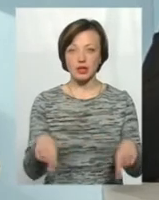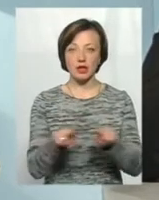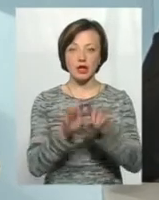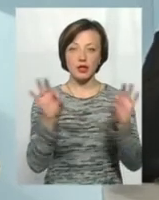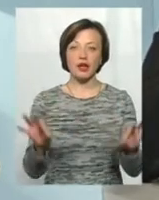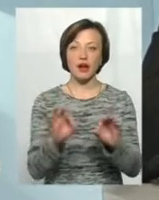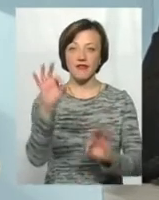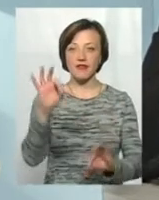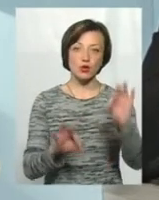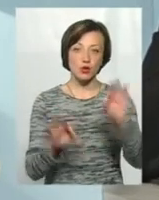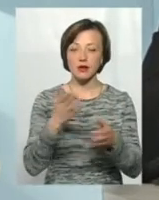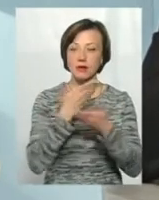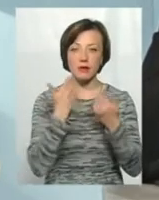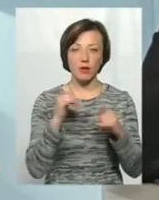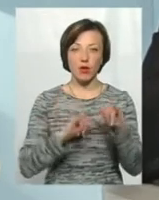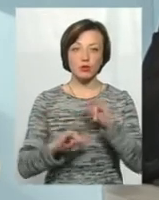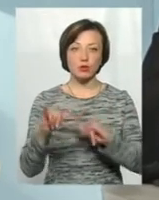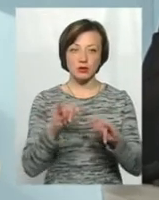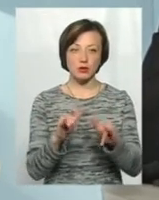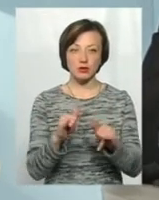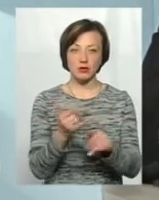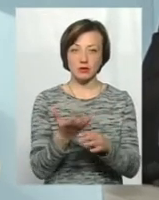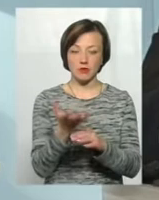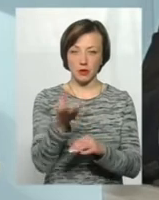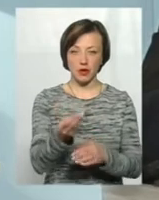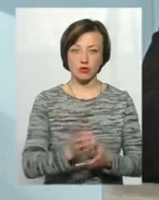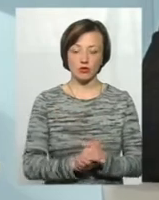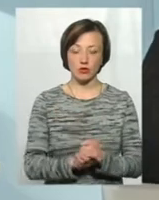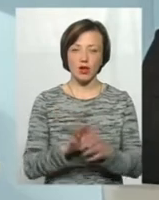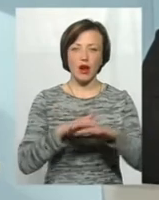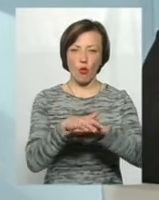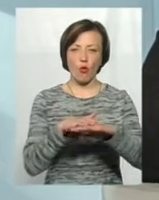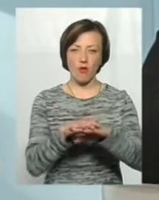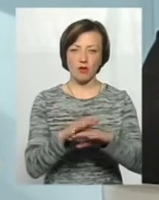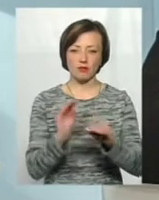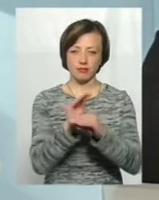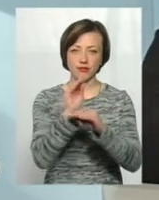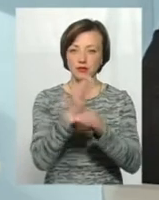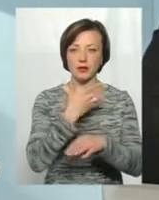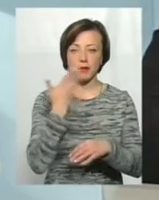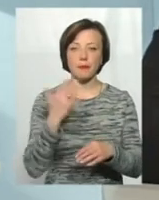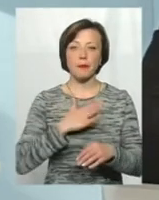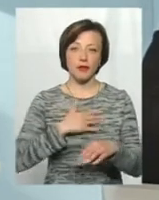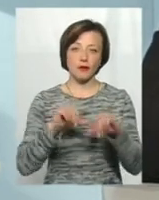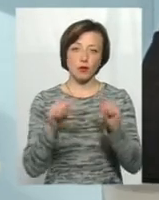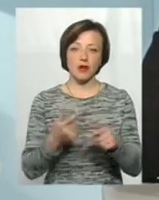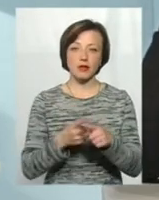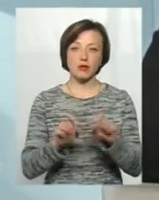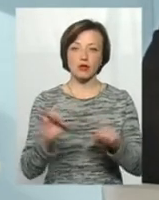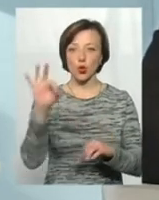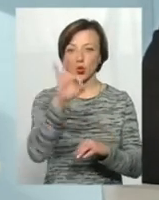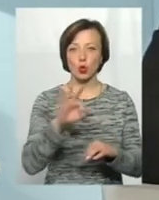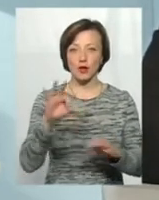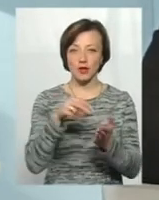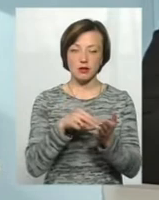ніяких відсотків нам немає на що, немає тіла кредиту, немає на що їх нараховувати. Тому в нашому форматі це може бути нульова